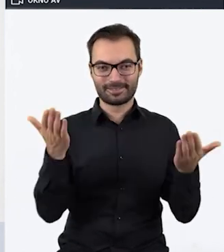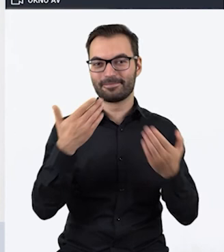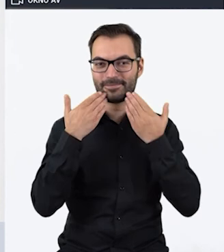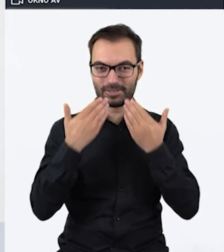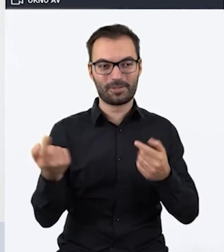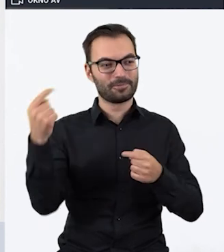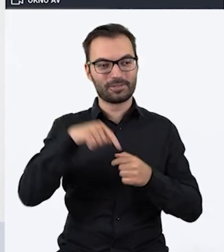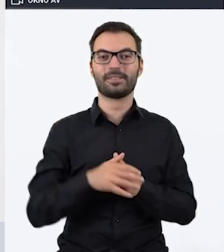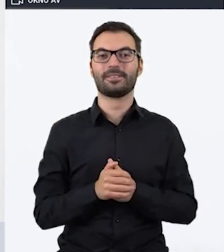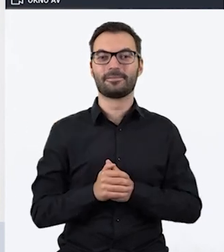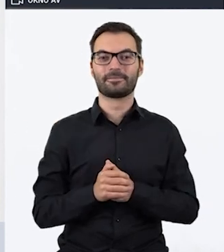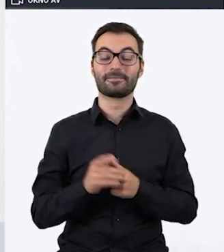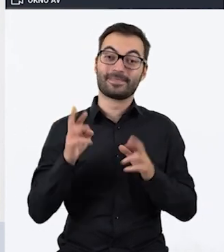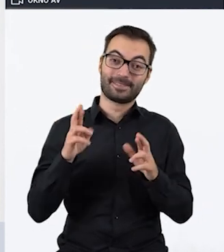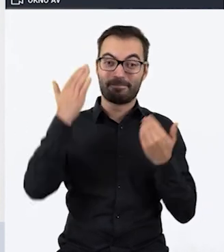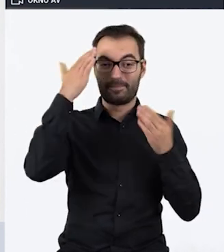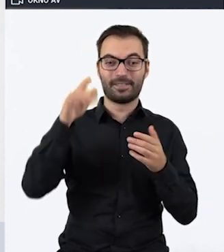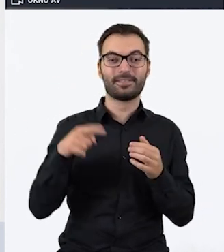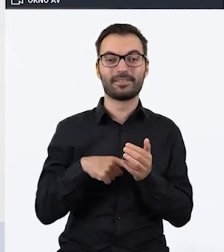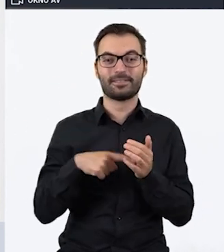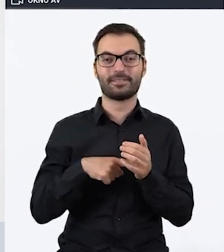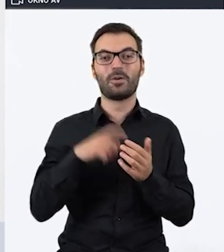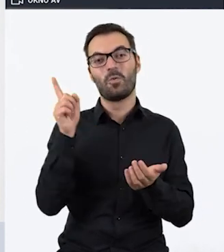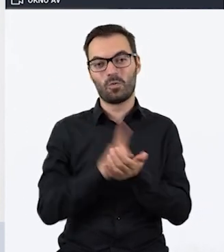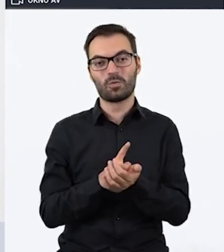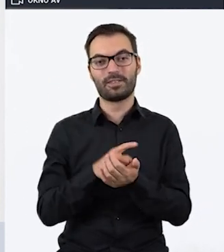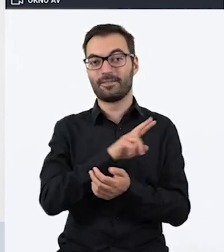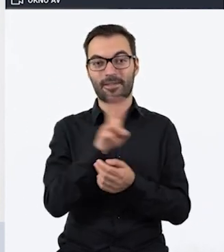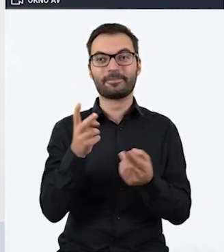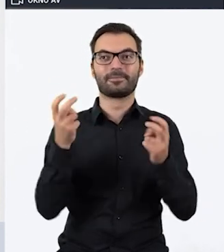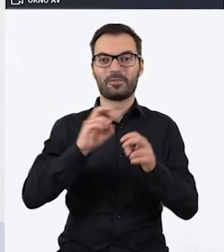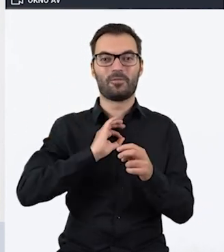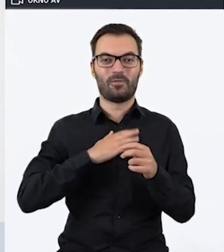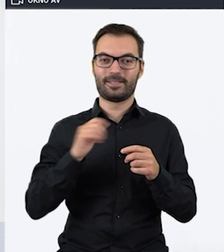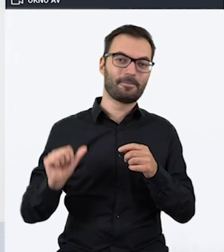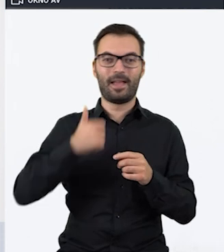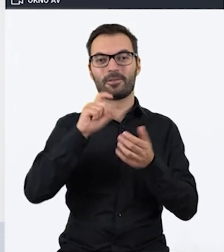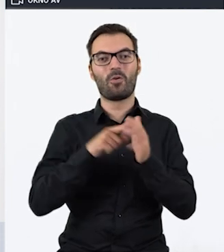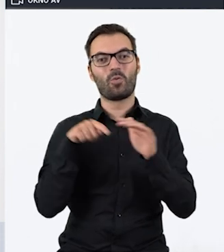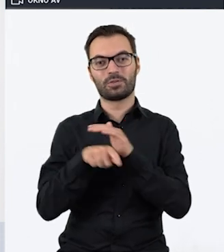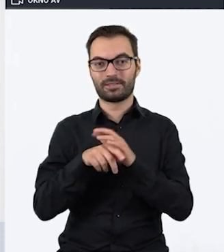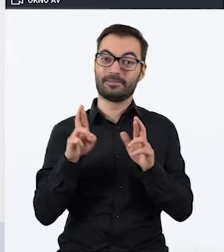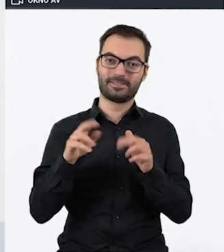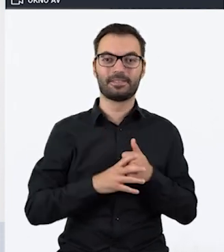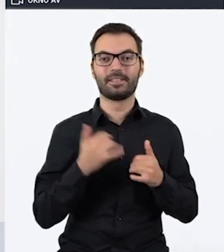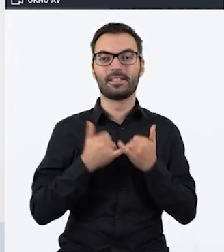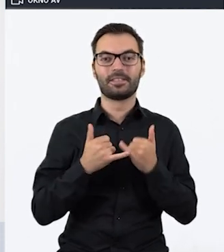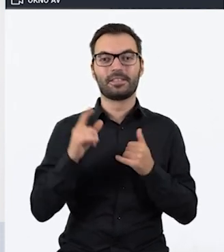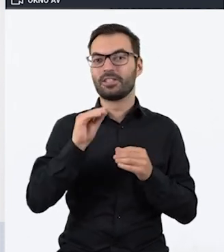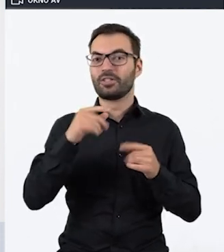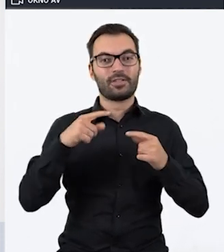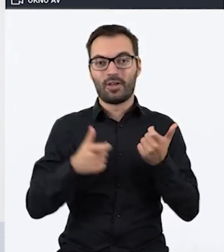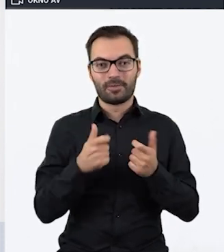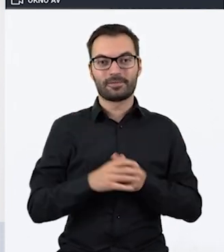obecność. Mamy nadzieję, że uda się Państwu stworzyć swój pierwszy escape room, jeżeli jeszcze ktoś tego nie robił